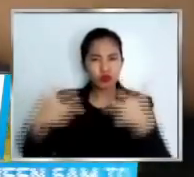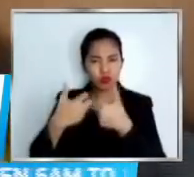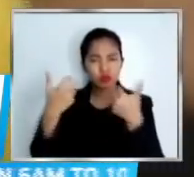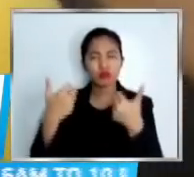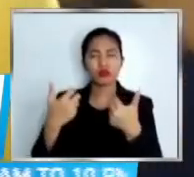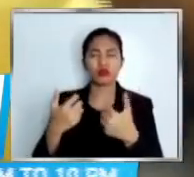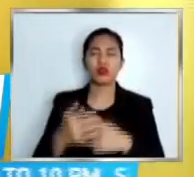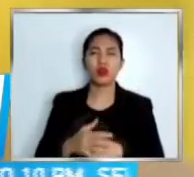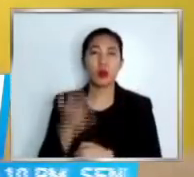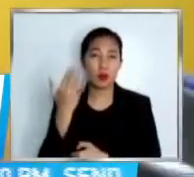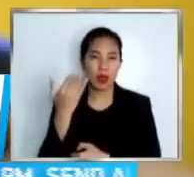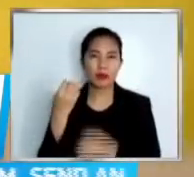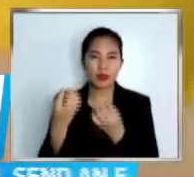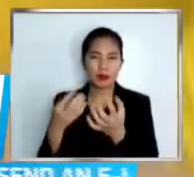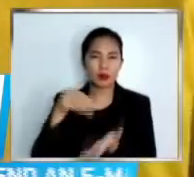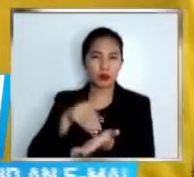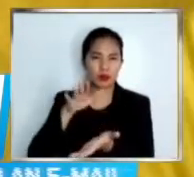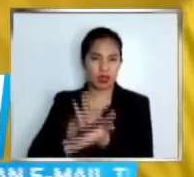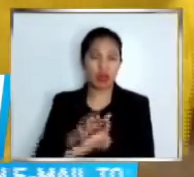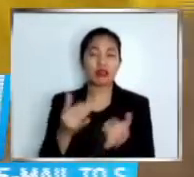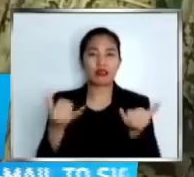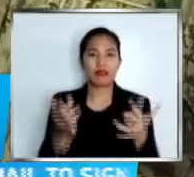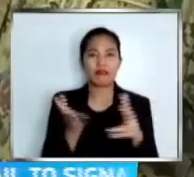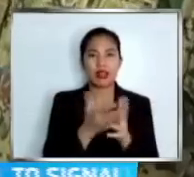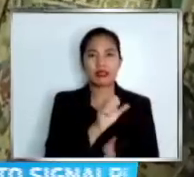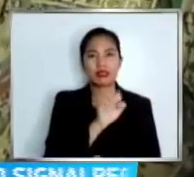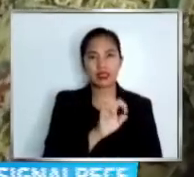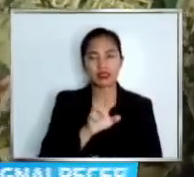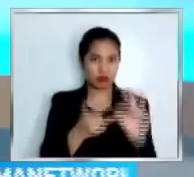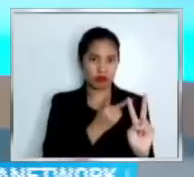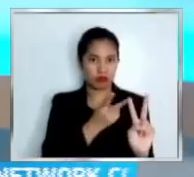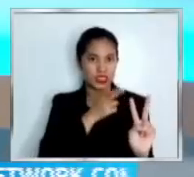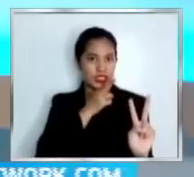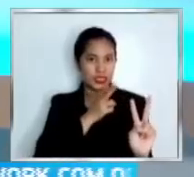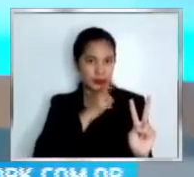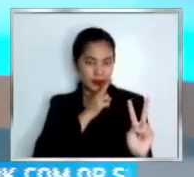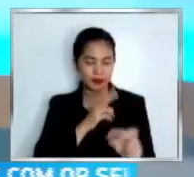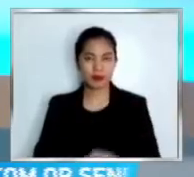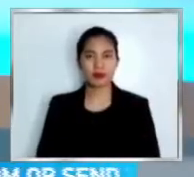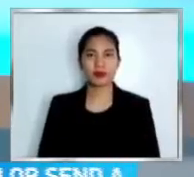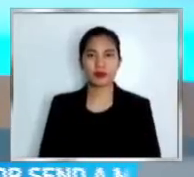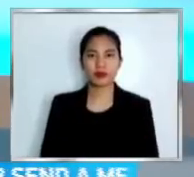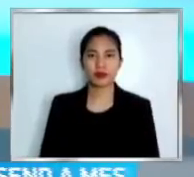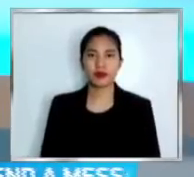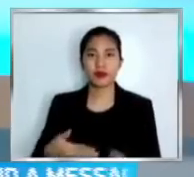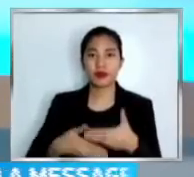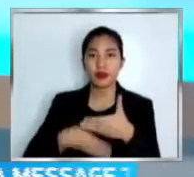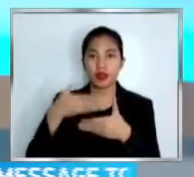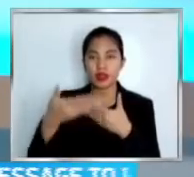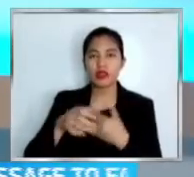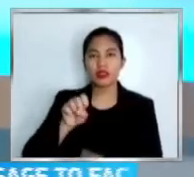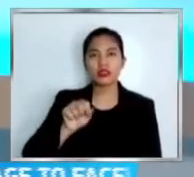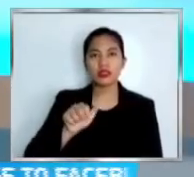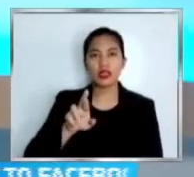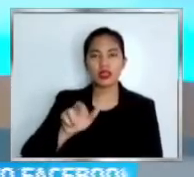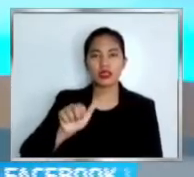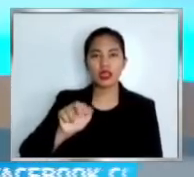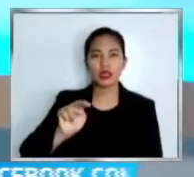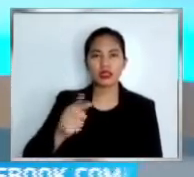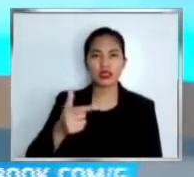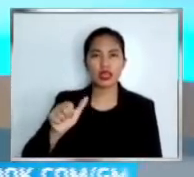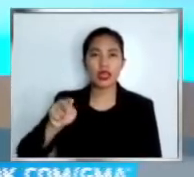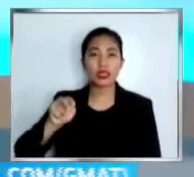kakaharapin ng dalawang na aresto. Jonathan Andala, GMA News. Sasaranggani, patay sa pamamarilang isang lalaki matapos siyang